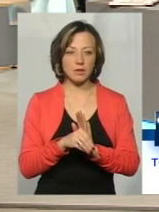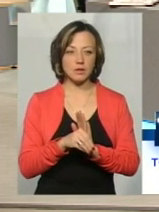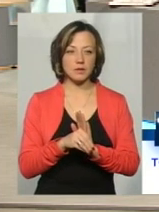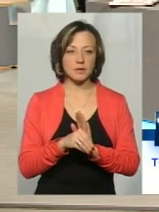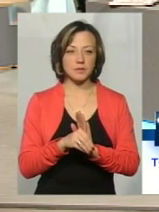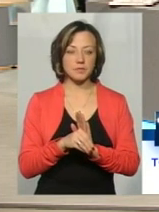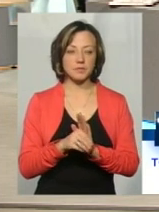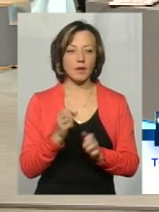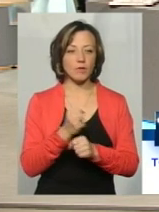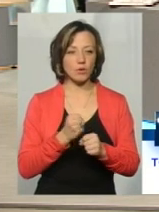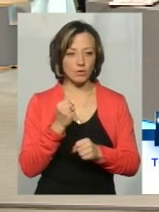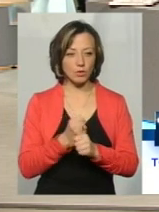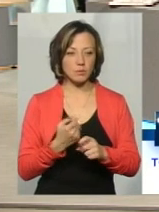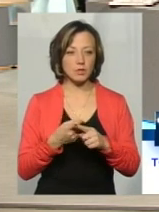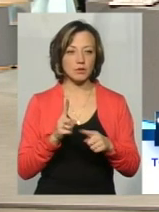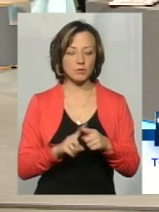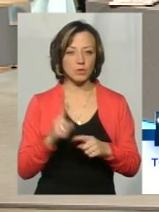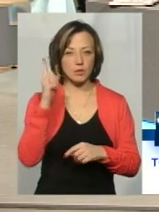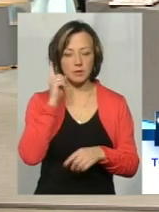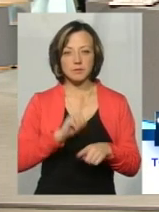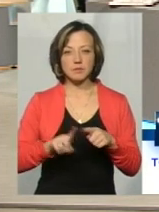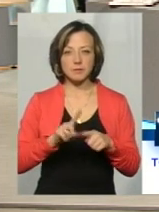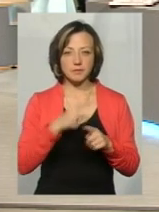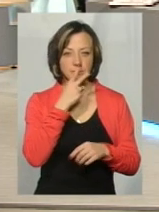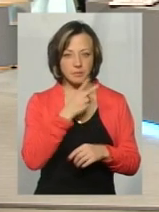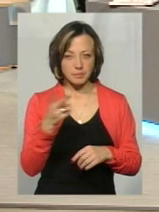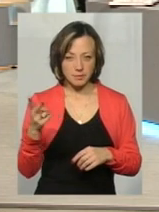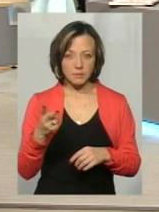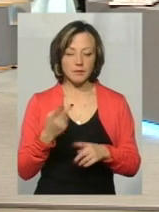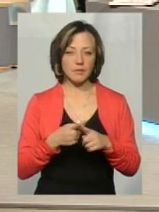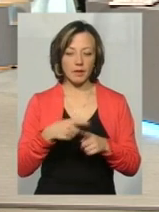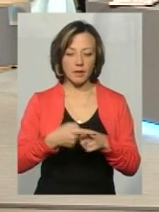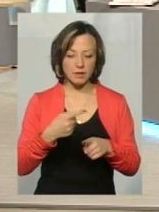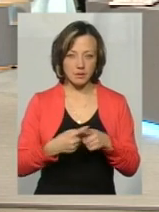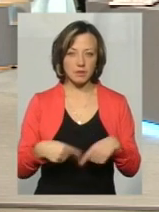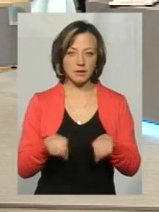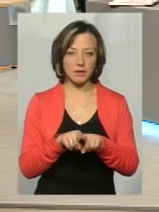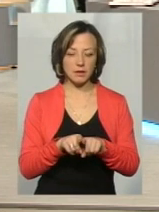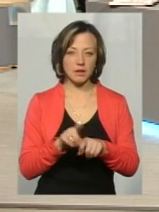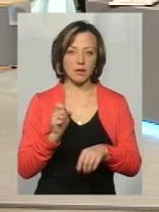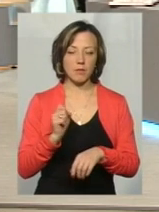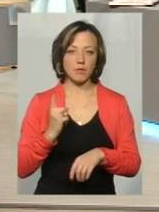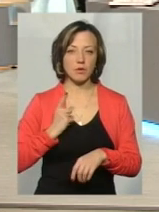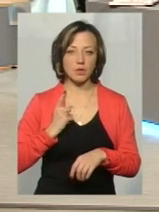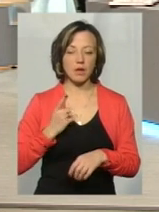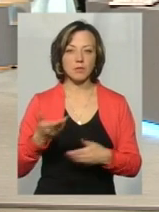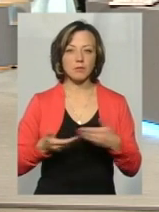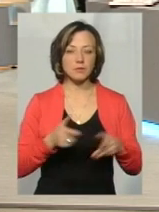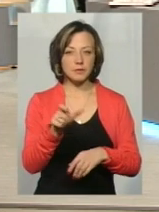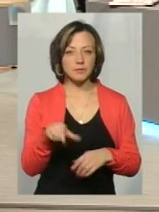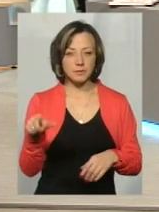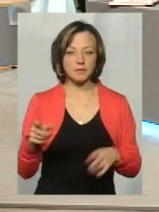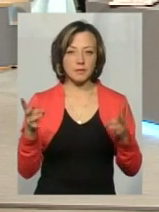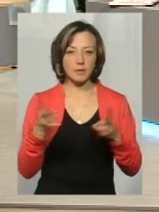в розробці. Тому, я думаю, що скоро ми її все ж таки побачимо, як на основних перехрестях, так і, в принципі, на постах. Щодо пішоходів, то